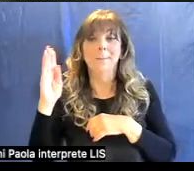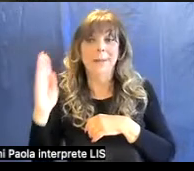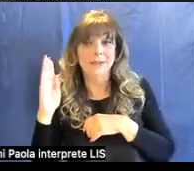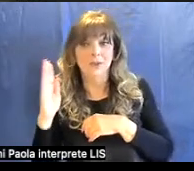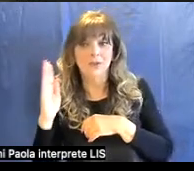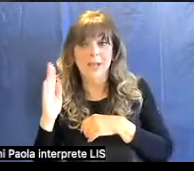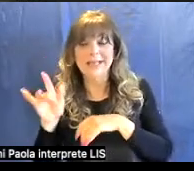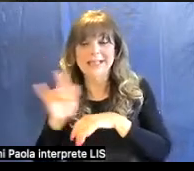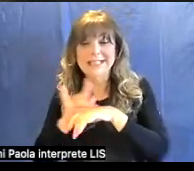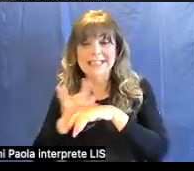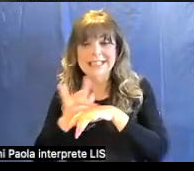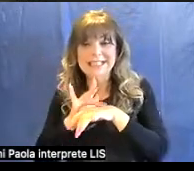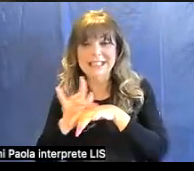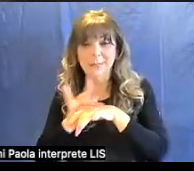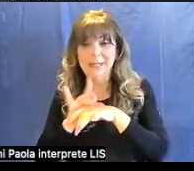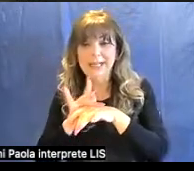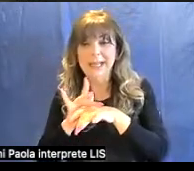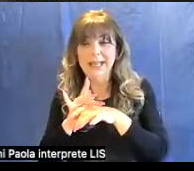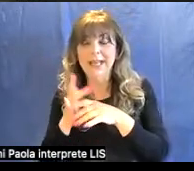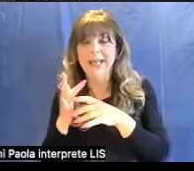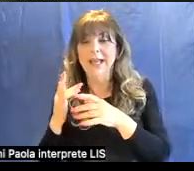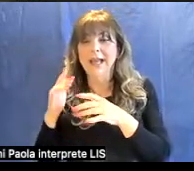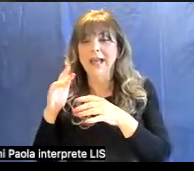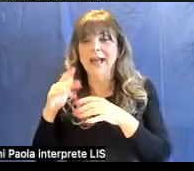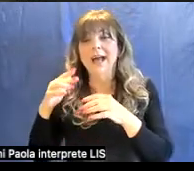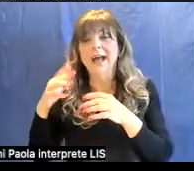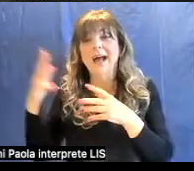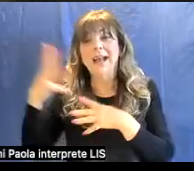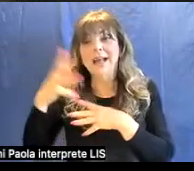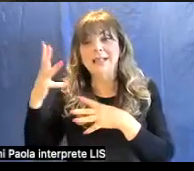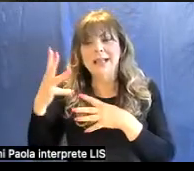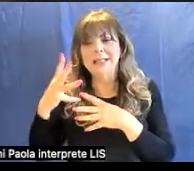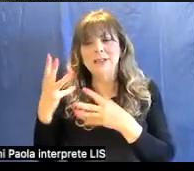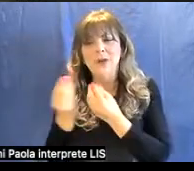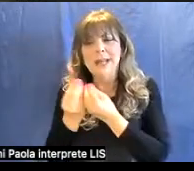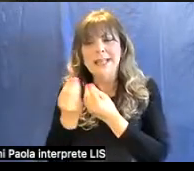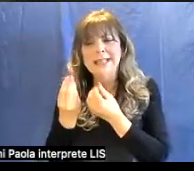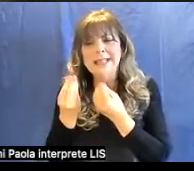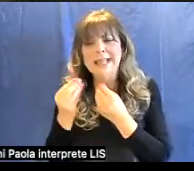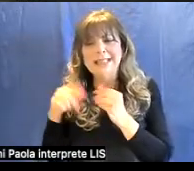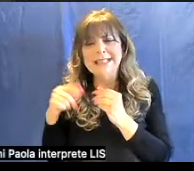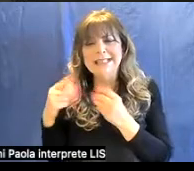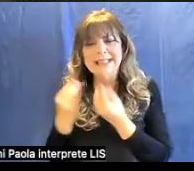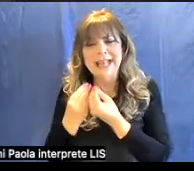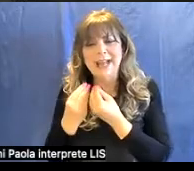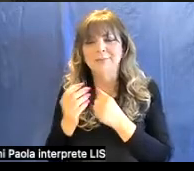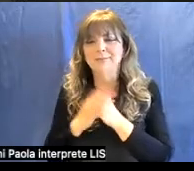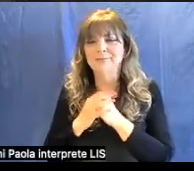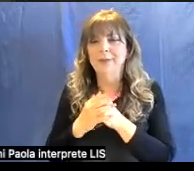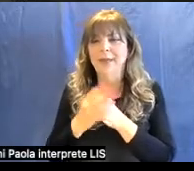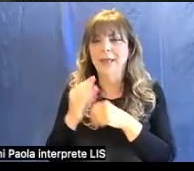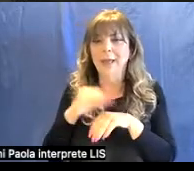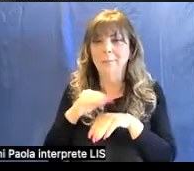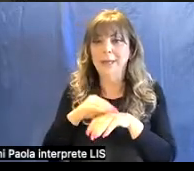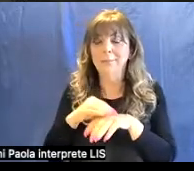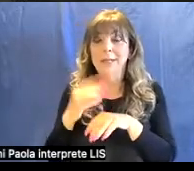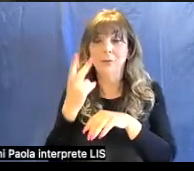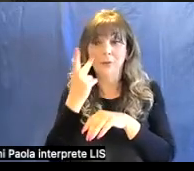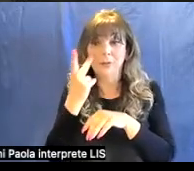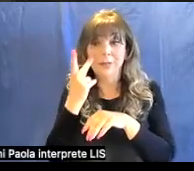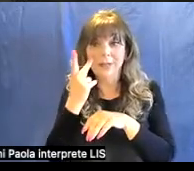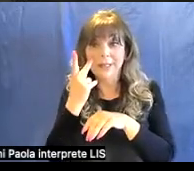sensibili all'intensità della radiazione luminosa e ci permettono una visione soprattutto in condizioni di bassa